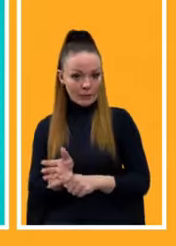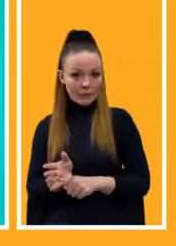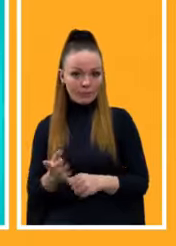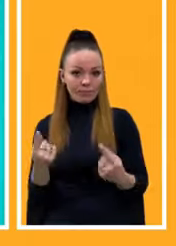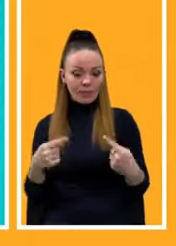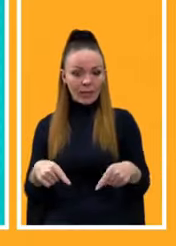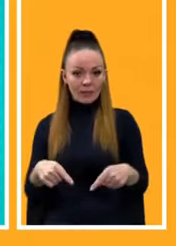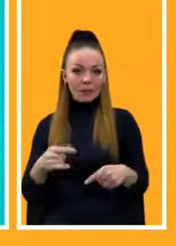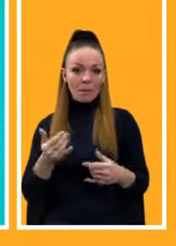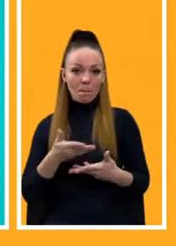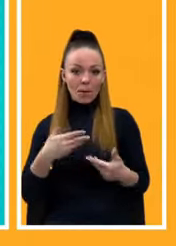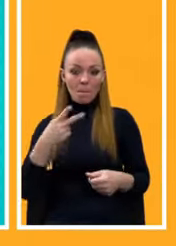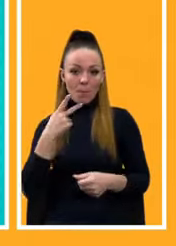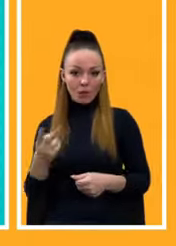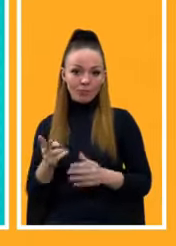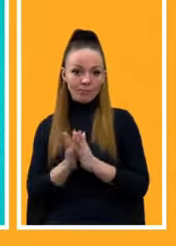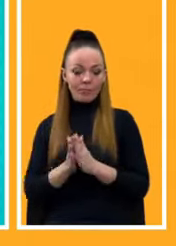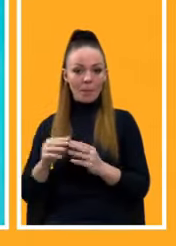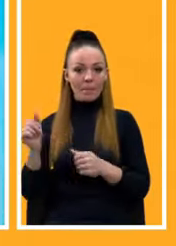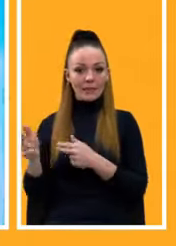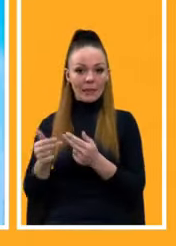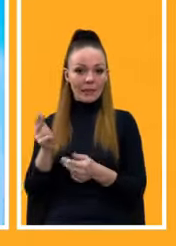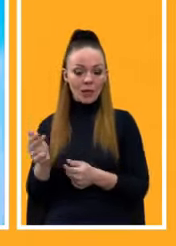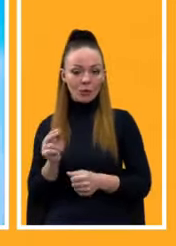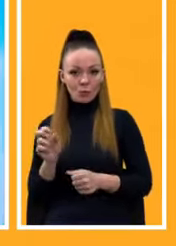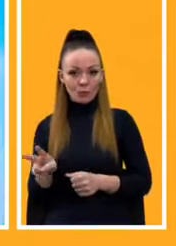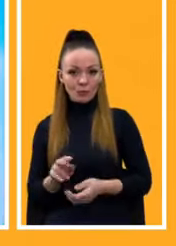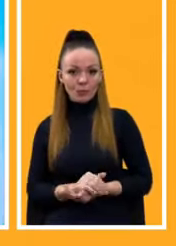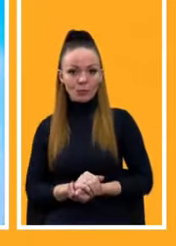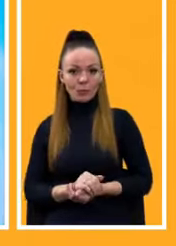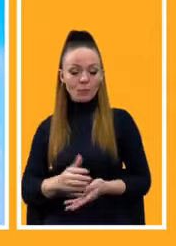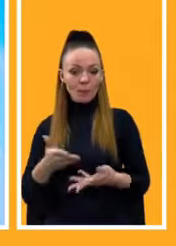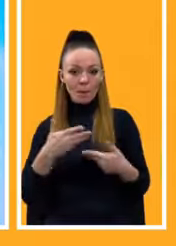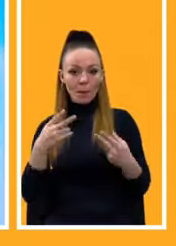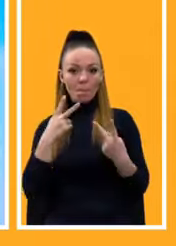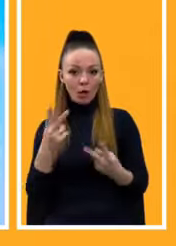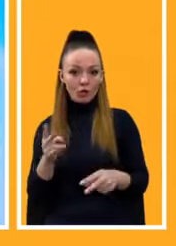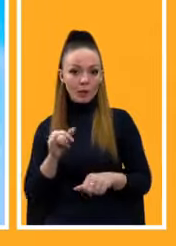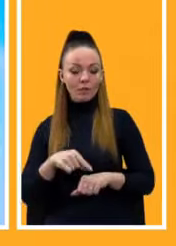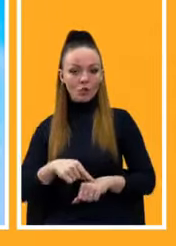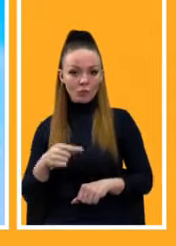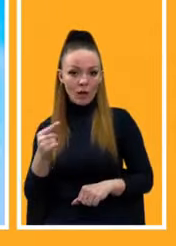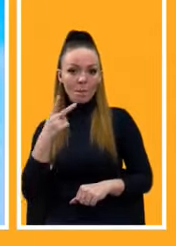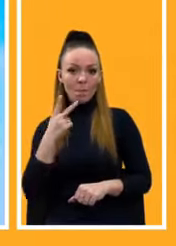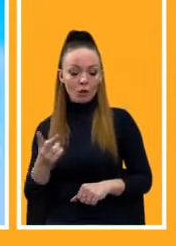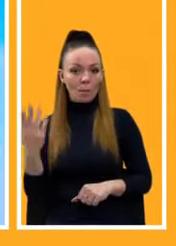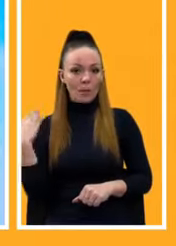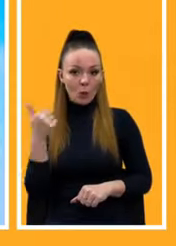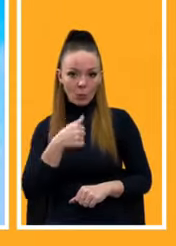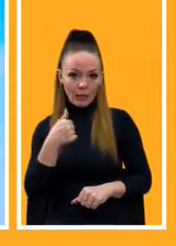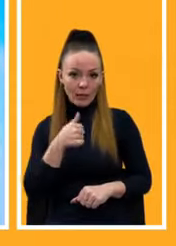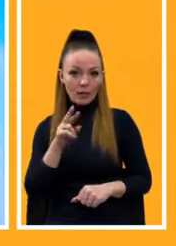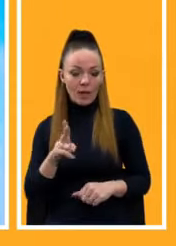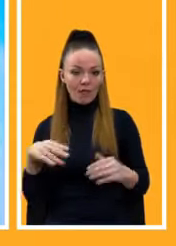бачимо, відчуваємо, бачили минулий рік, як